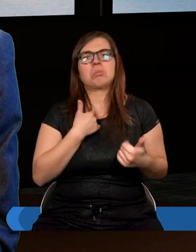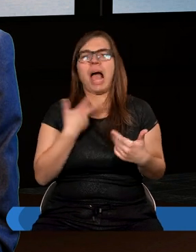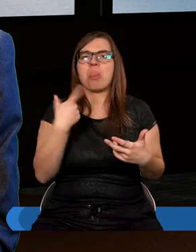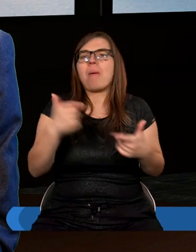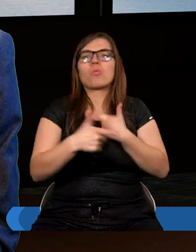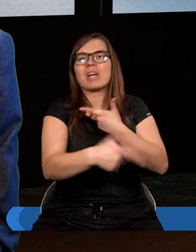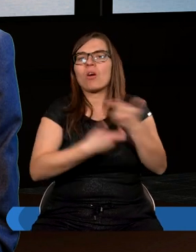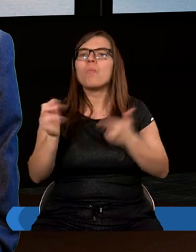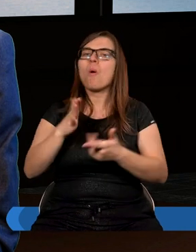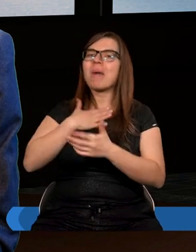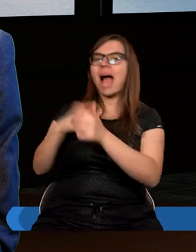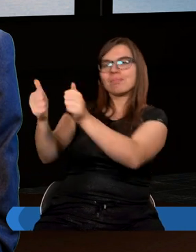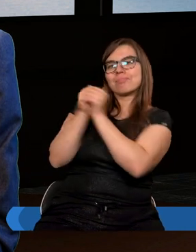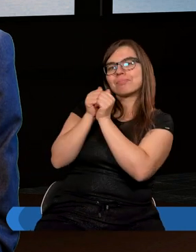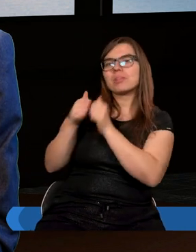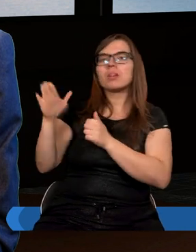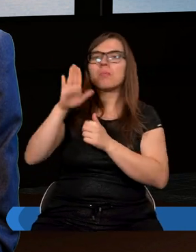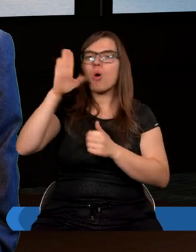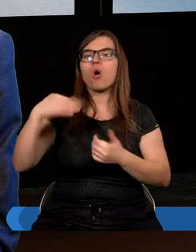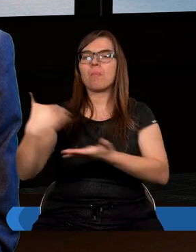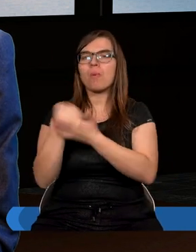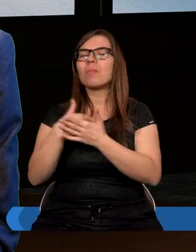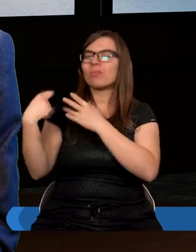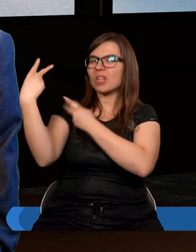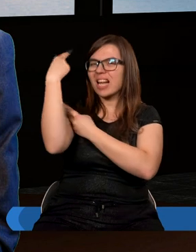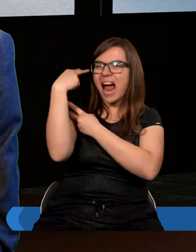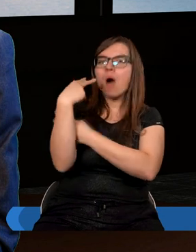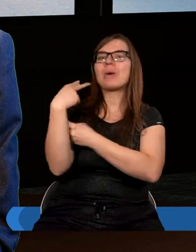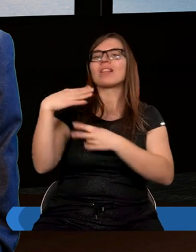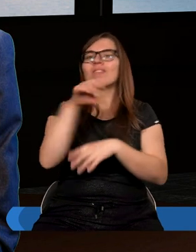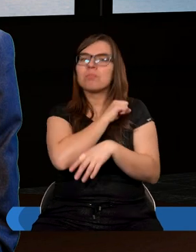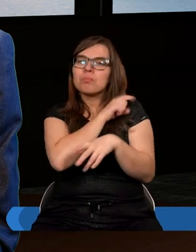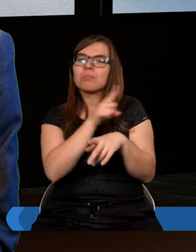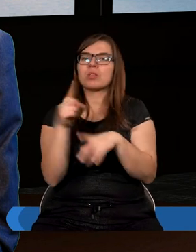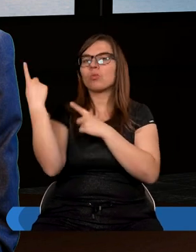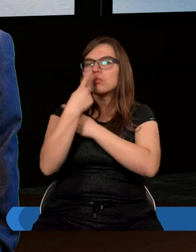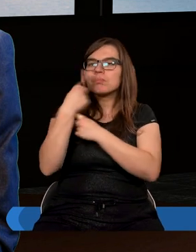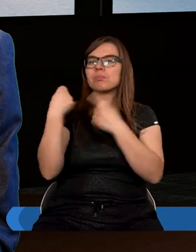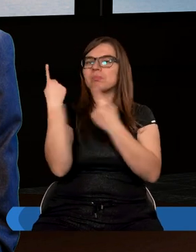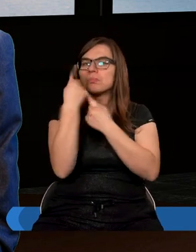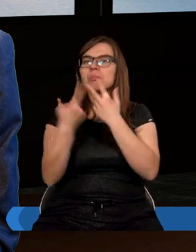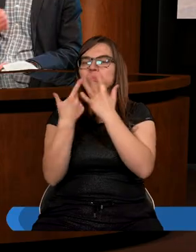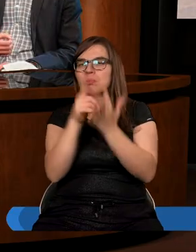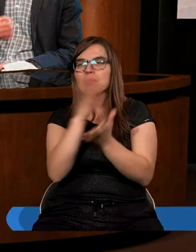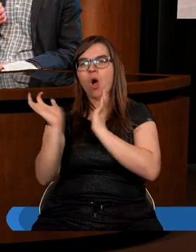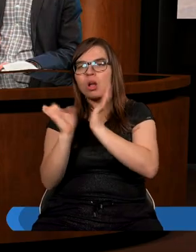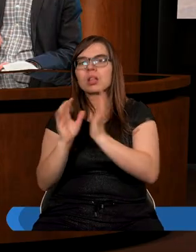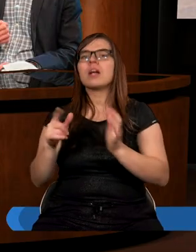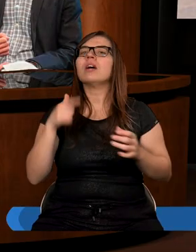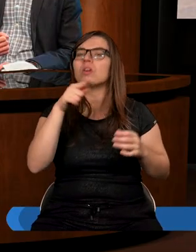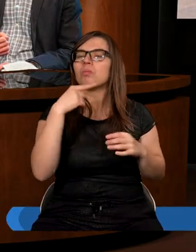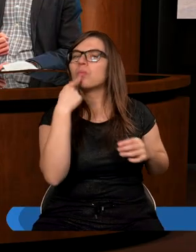tutaj akurat ja bym też tego upatrywał. Z jednej strony jest to wyzwanie dla nas, a z drugiej strony Bóg mówi, gdy ty